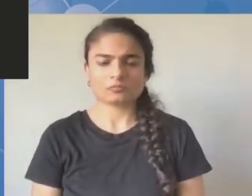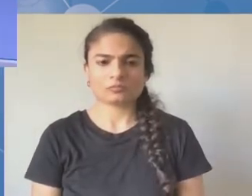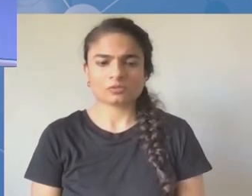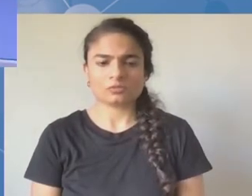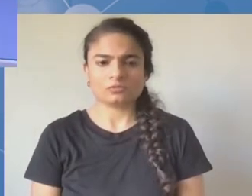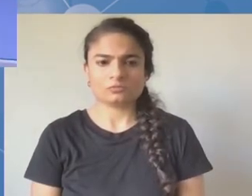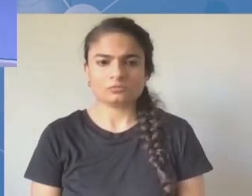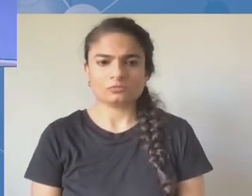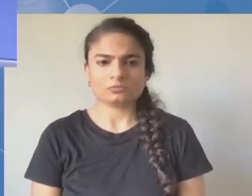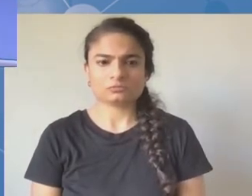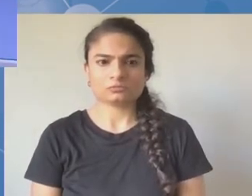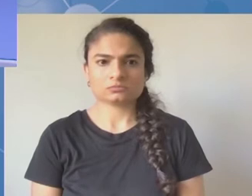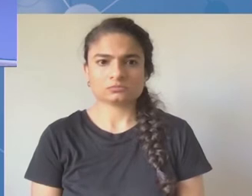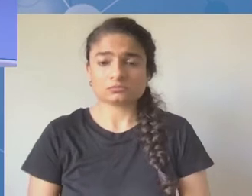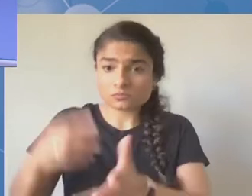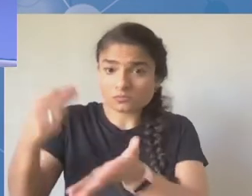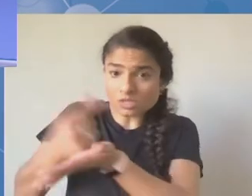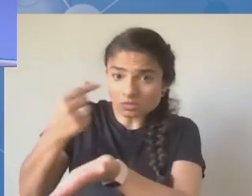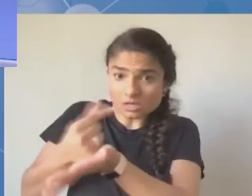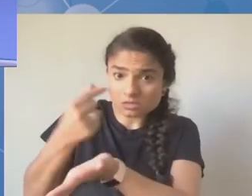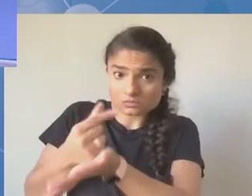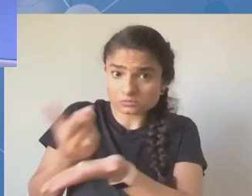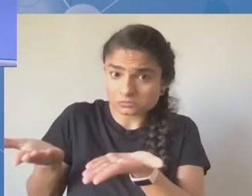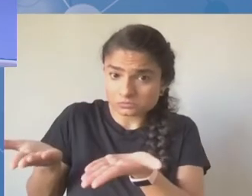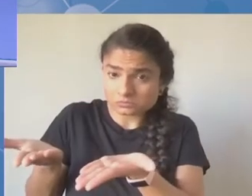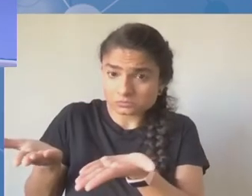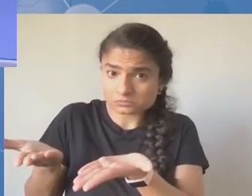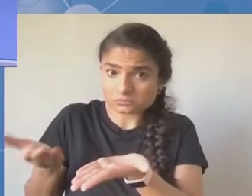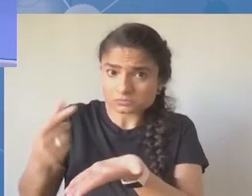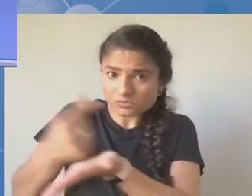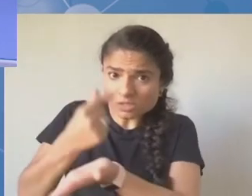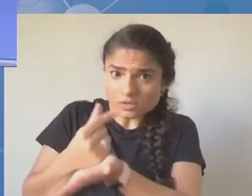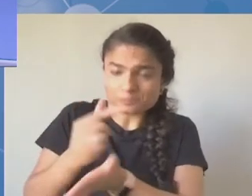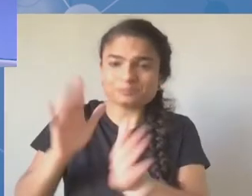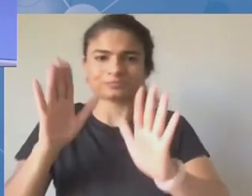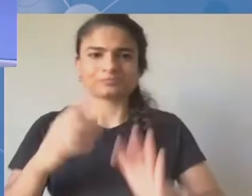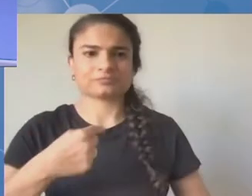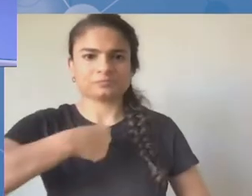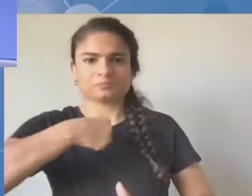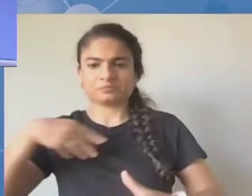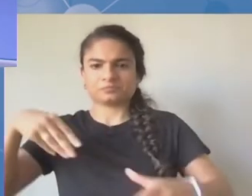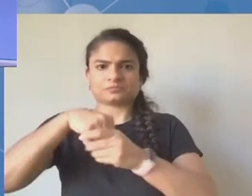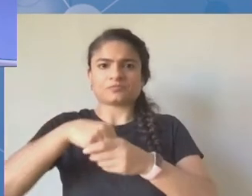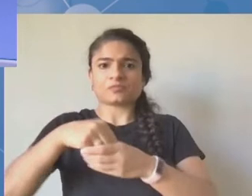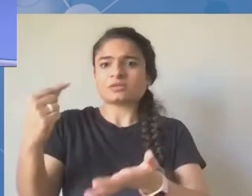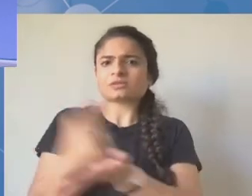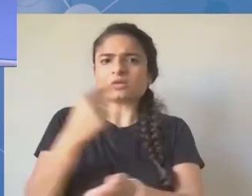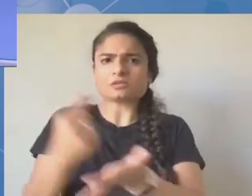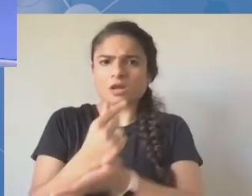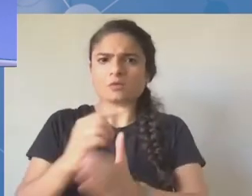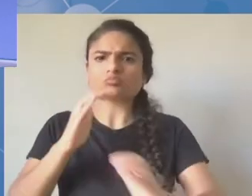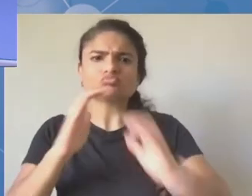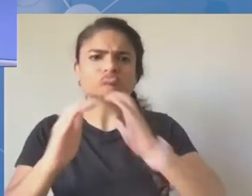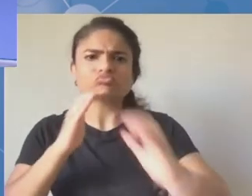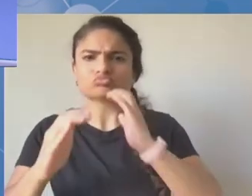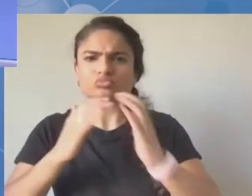Ja pochodzę z Gany, reprezentuję jeden z uniwersytetów, który mieści się na terenie kraju. I